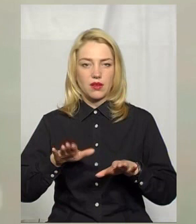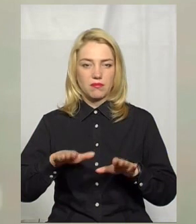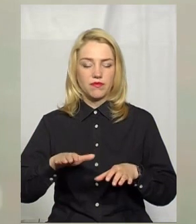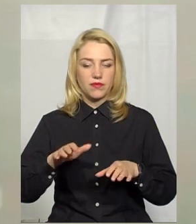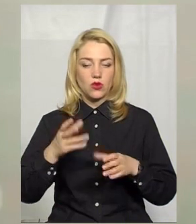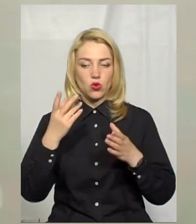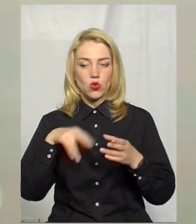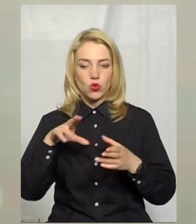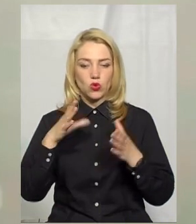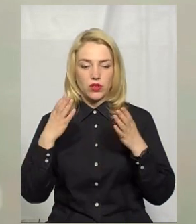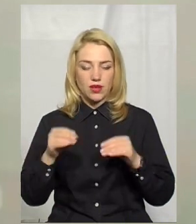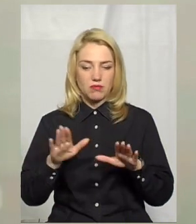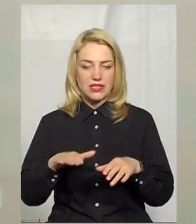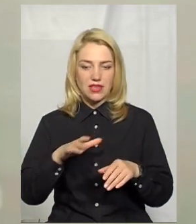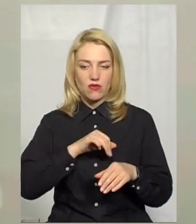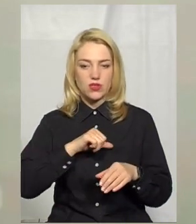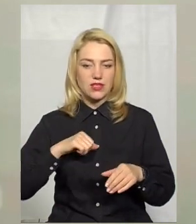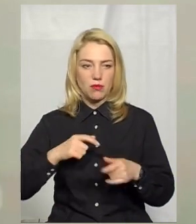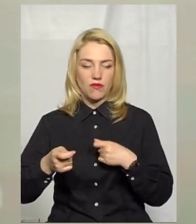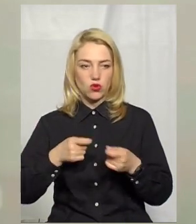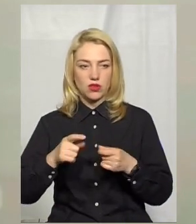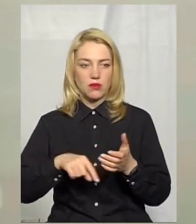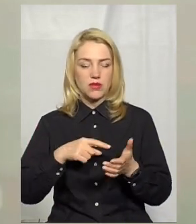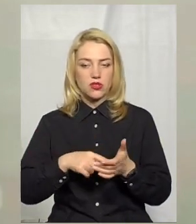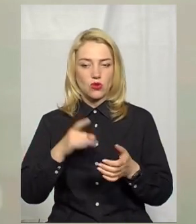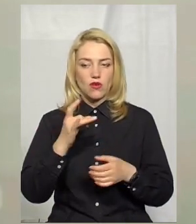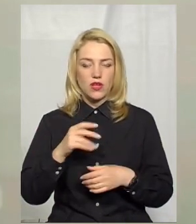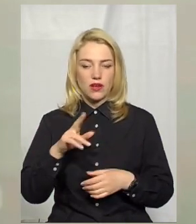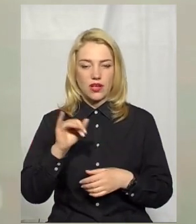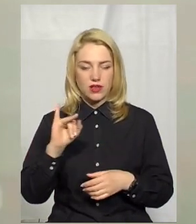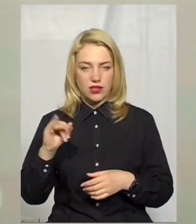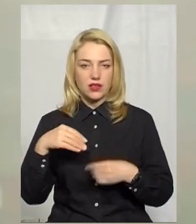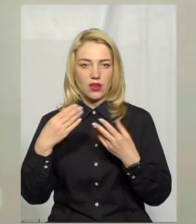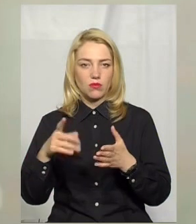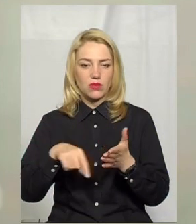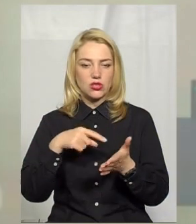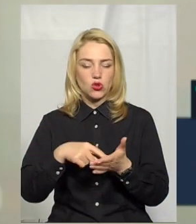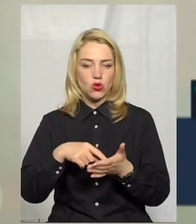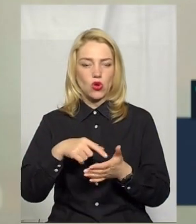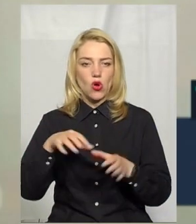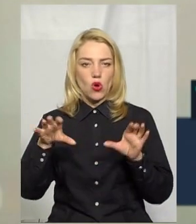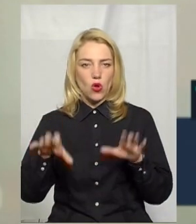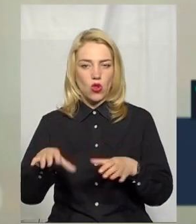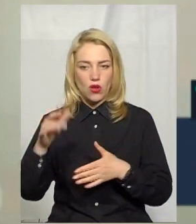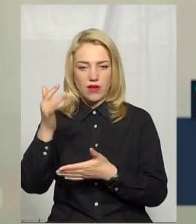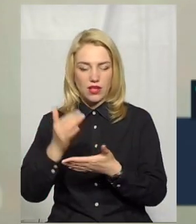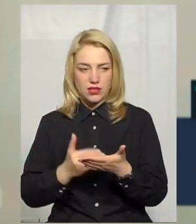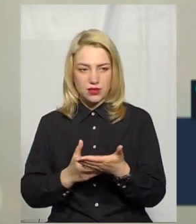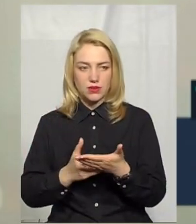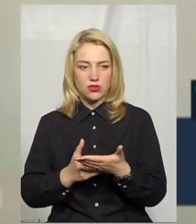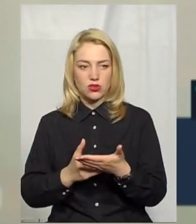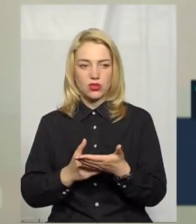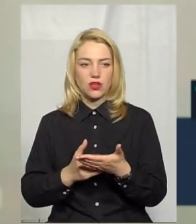саморядовування Міському голові Для відзначення Певних спеціг